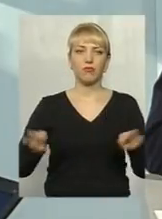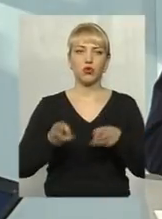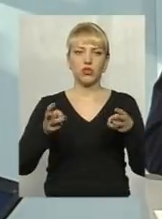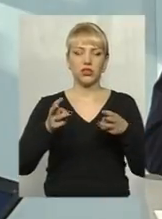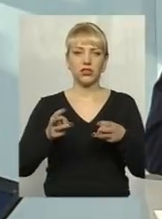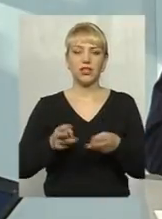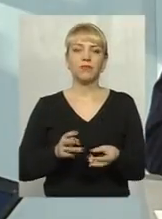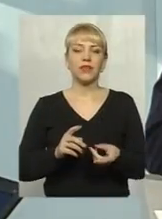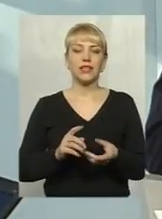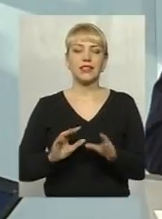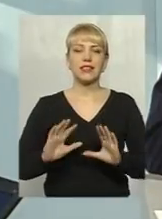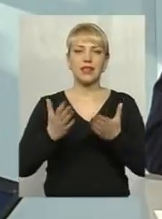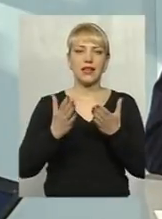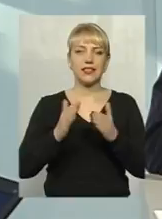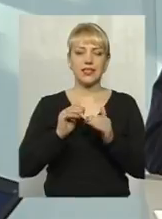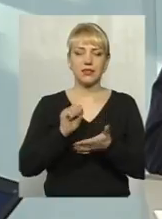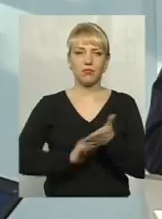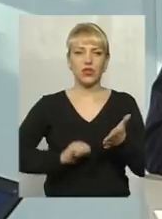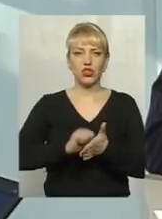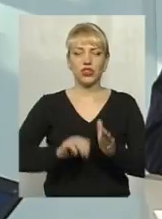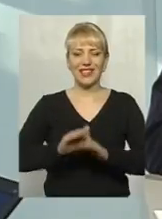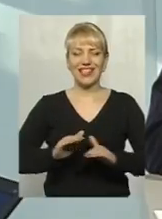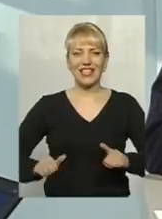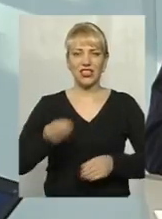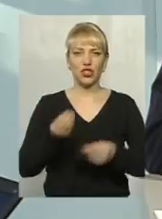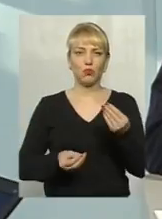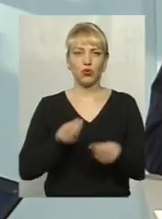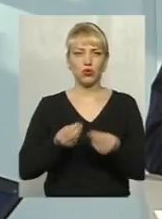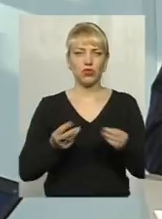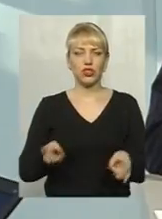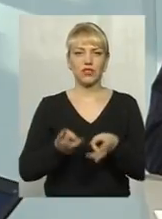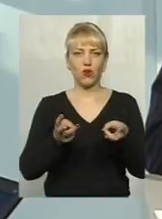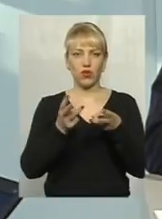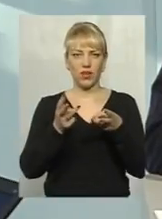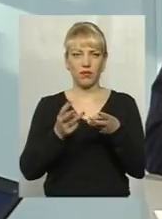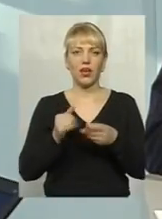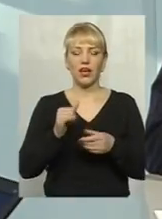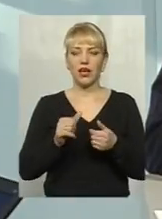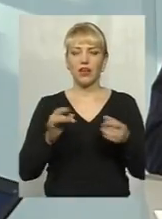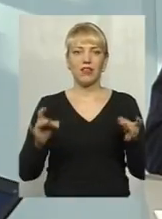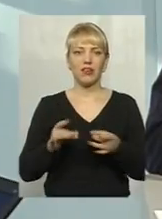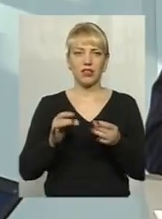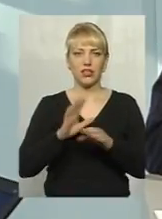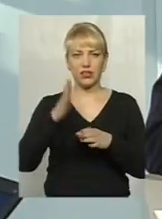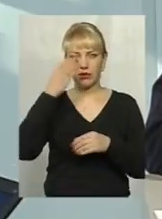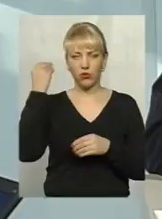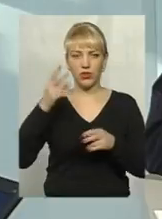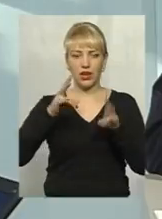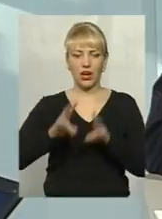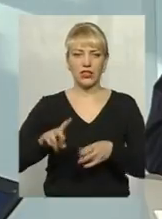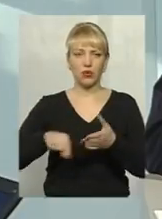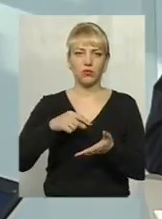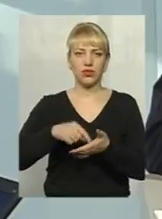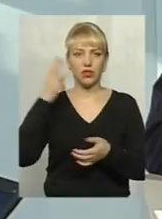сталися з причини дитячих пустачів з вогнем. І в жодному разі ніколи не забудеться та трагедія в місті